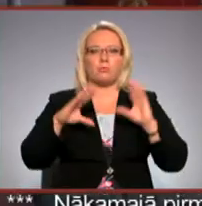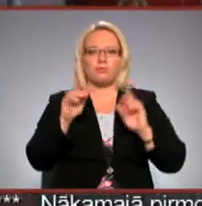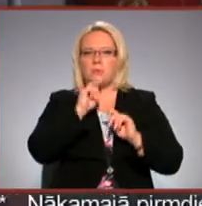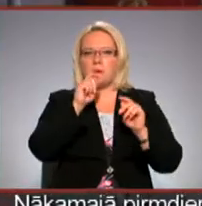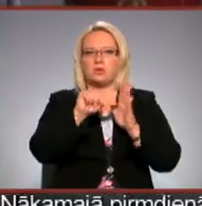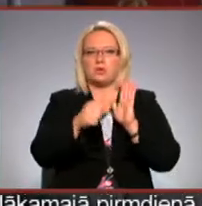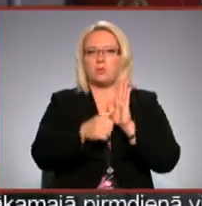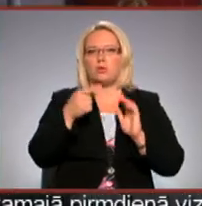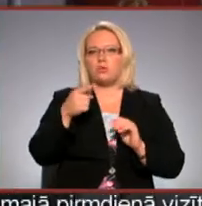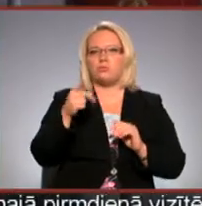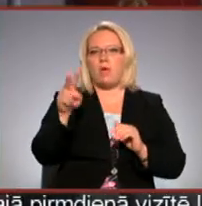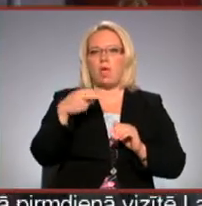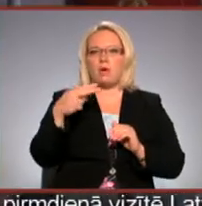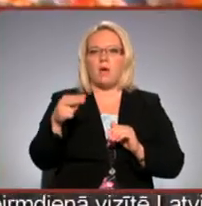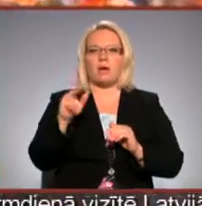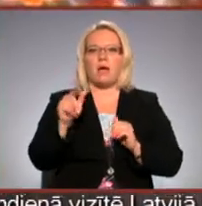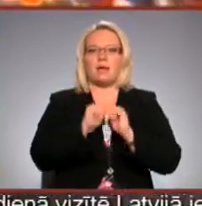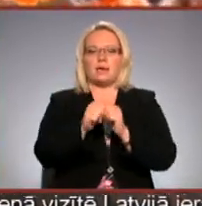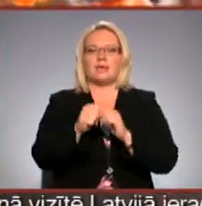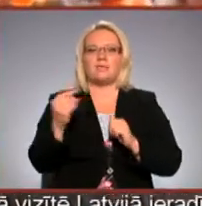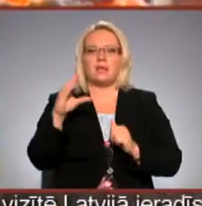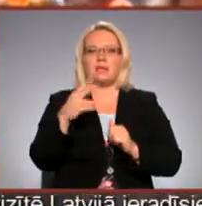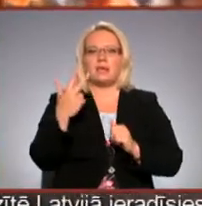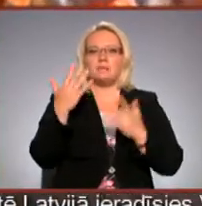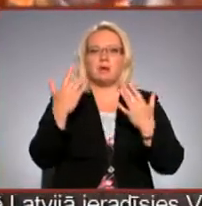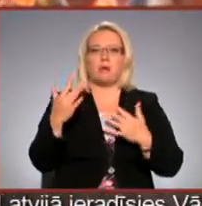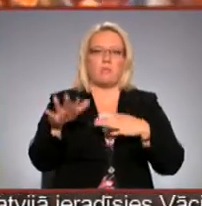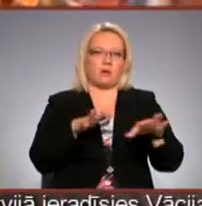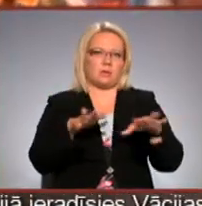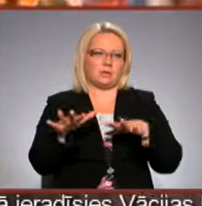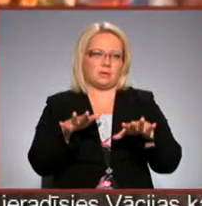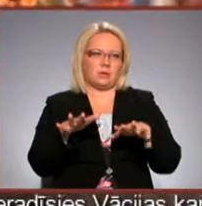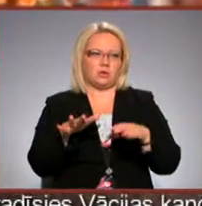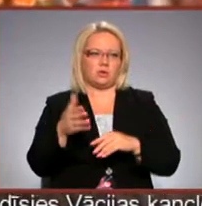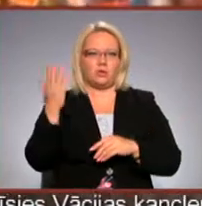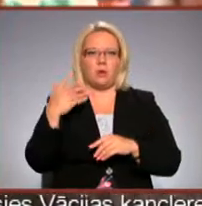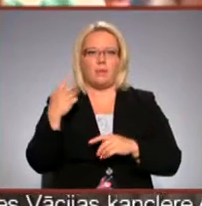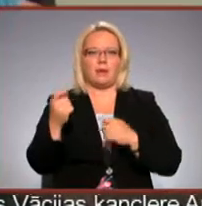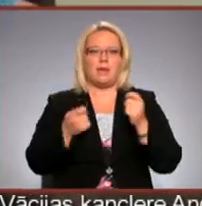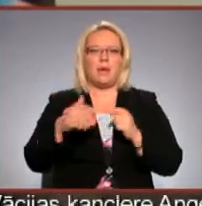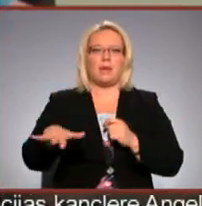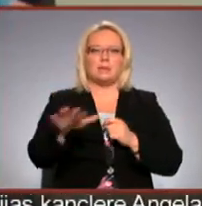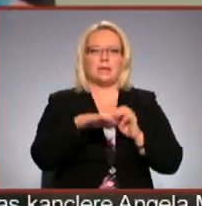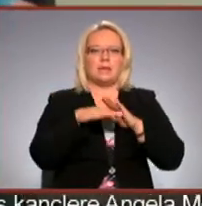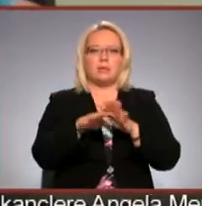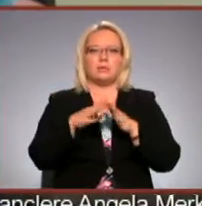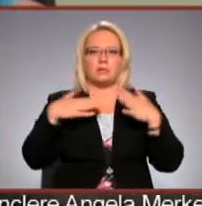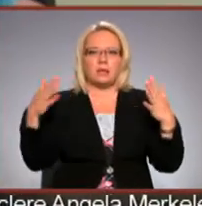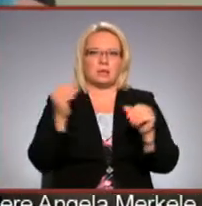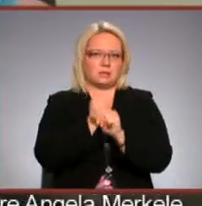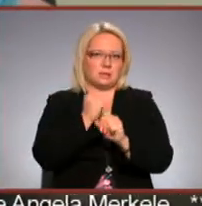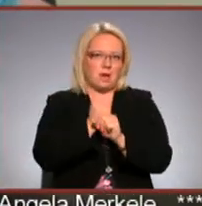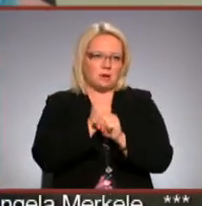16 tūkstošas eiro, kā līdz finansējuma trīs pasākumu organizēšanai. Šobrīd estrāde ir ieguvītas milzīgas darbs